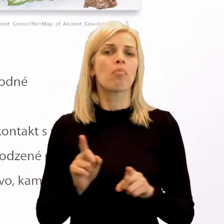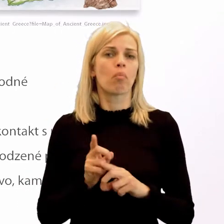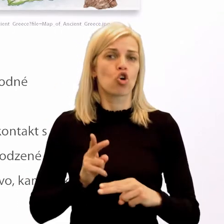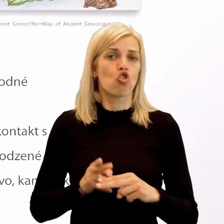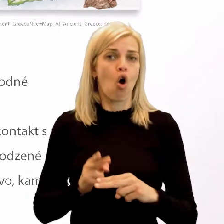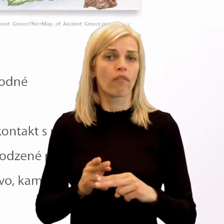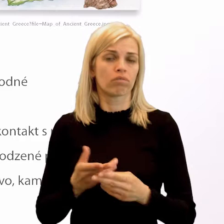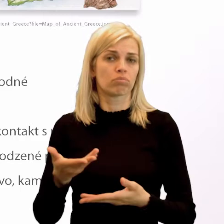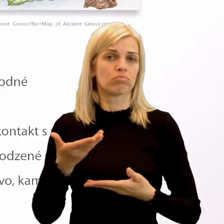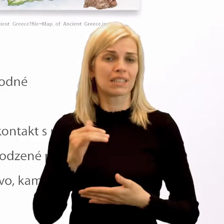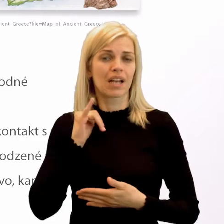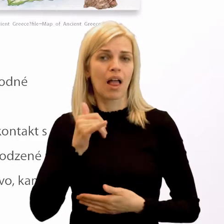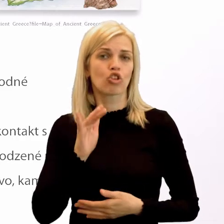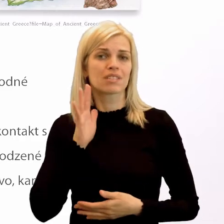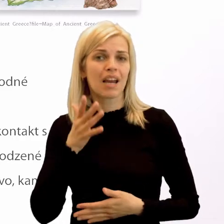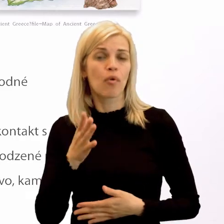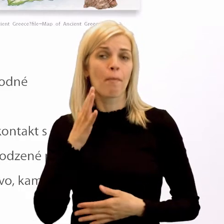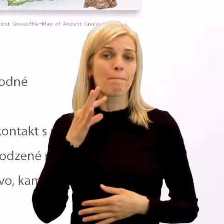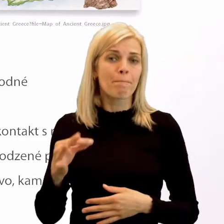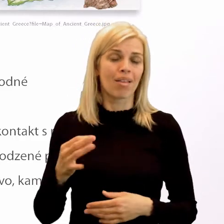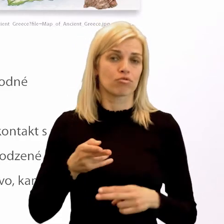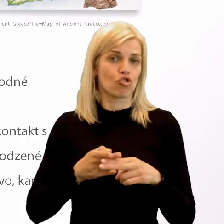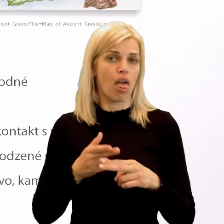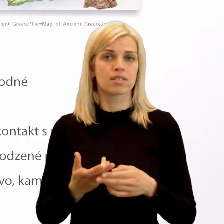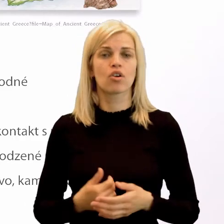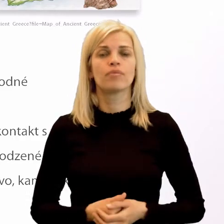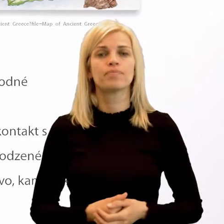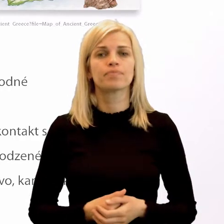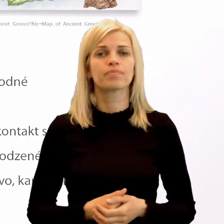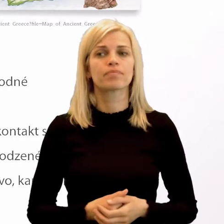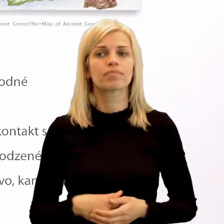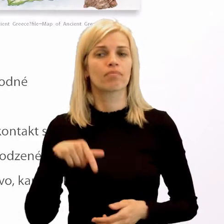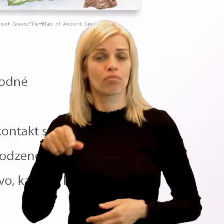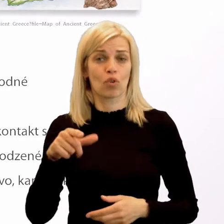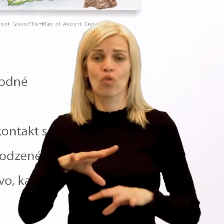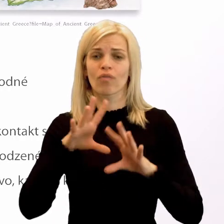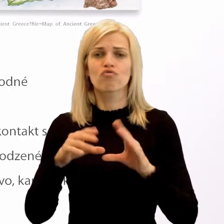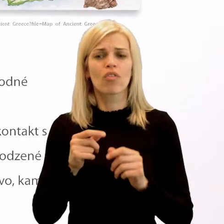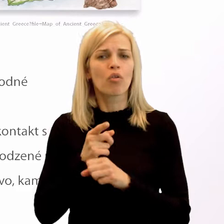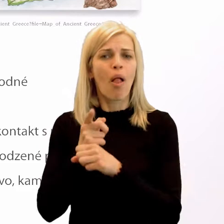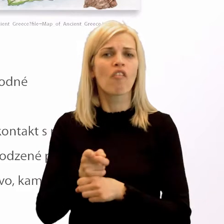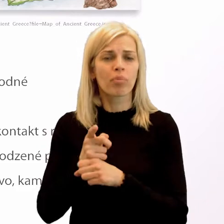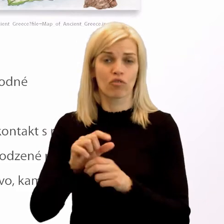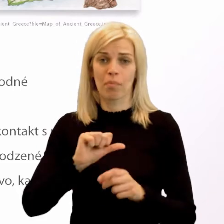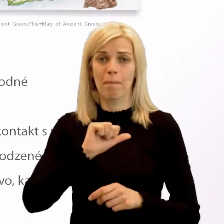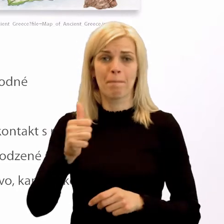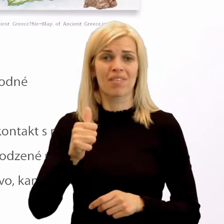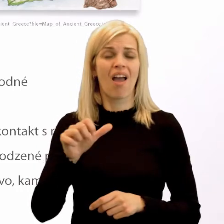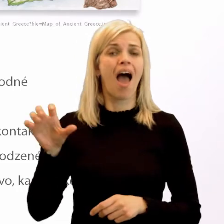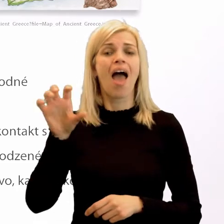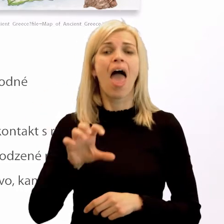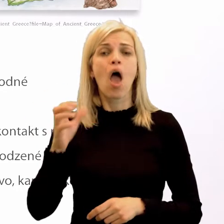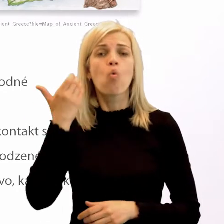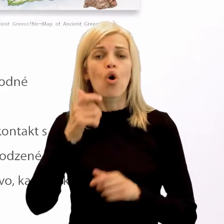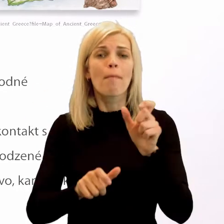kovov, zlata, striebra, medi, žleza. Práve toto všetko vplývalo na to, že prvá evropská civilizácia